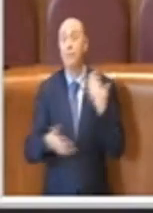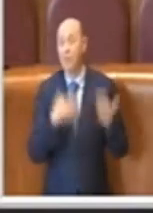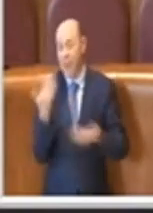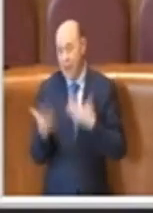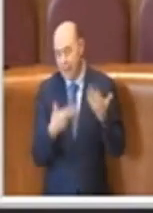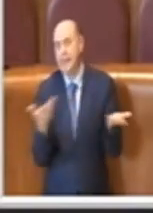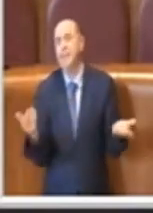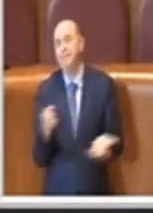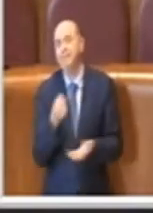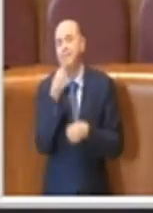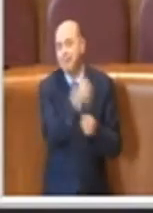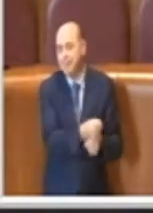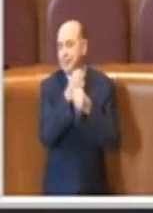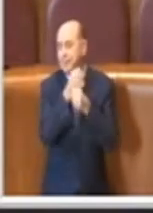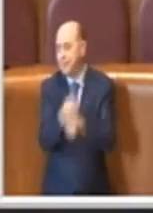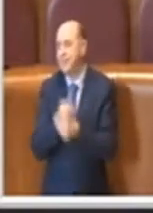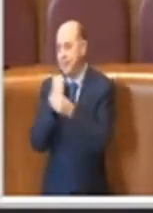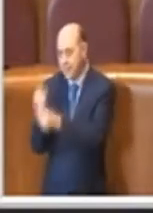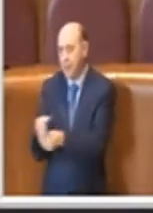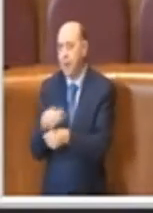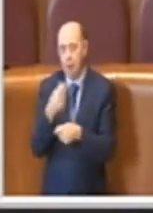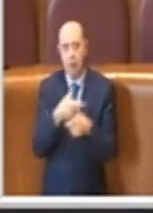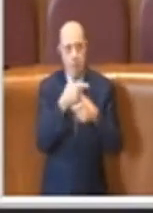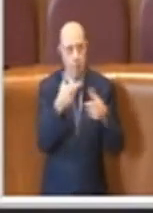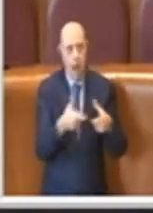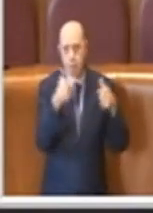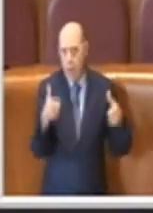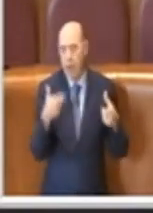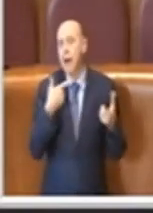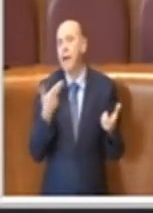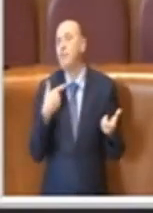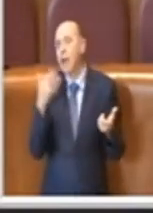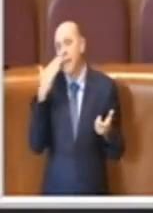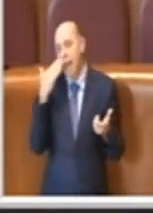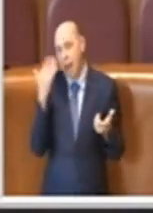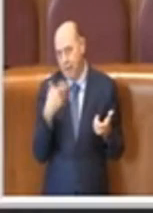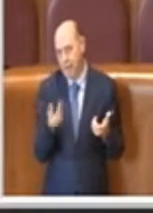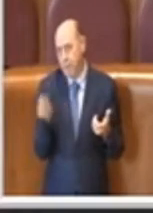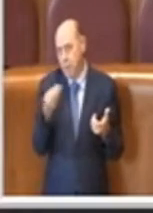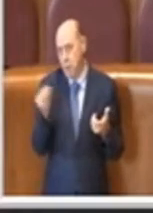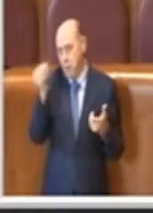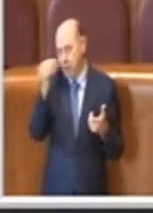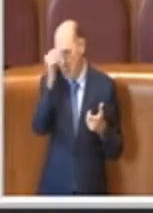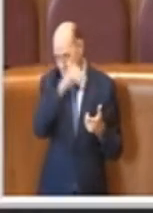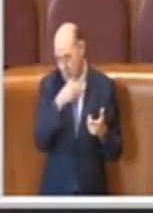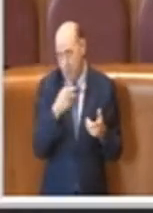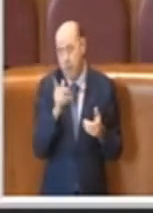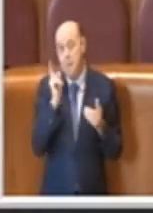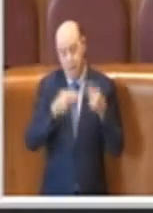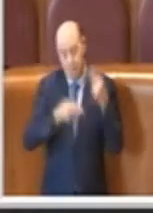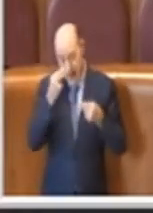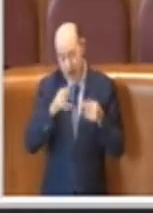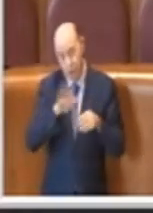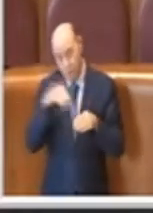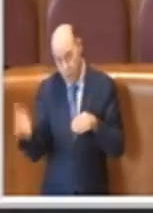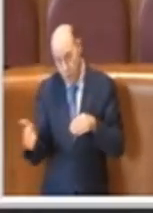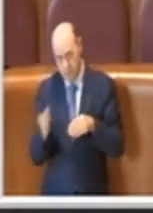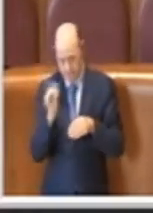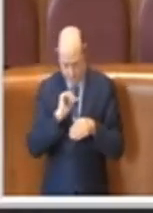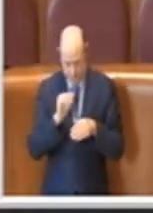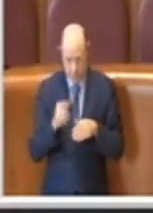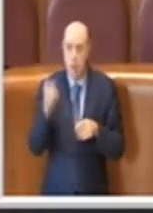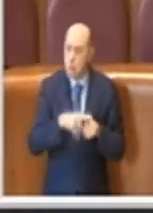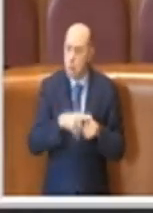appunto vanno a prolificare i debiti fuori bilancio. Non solo, da lavori